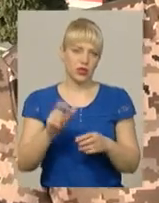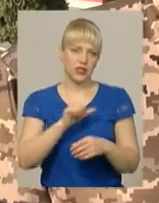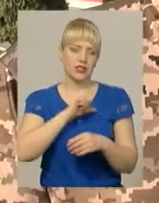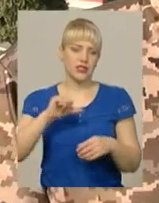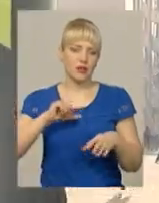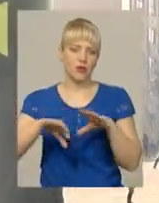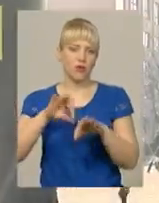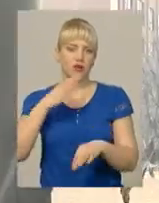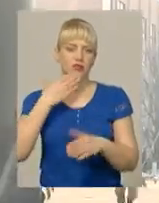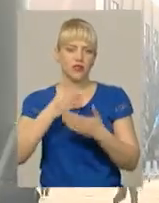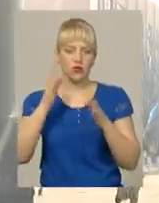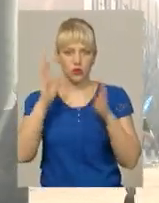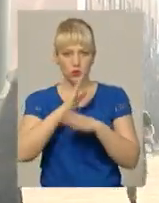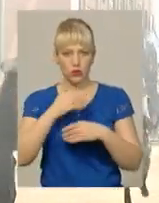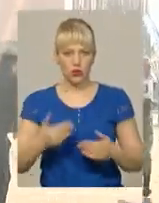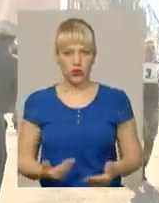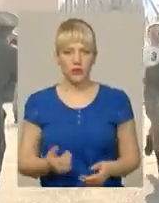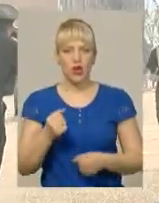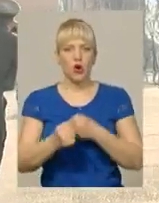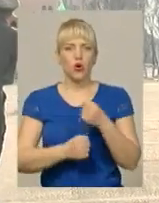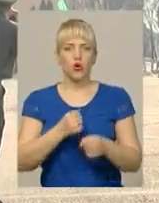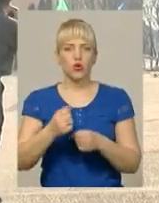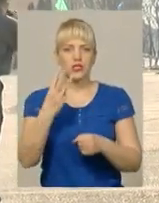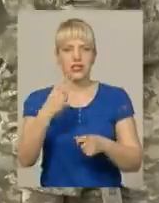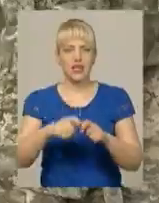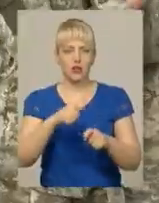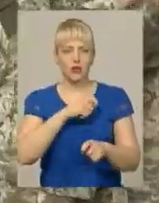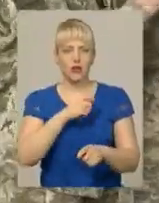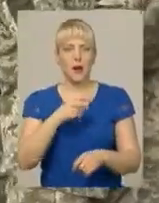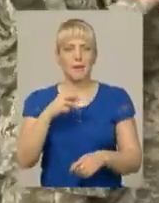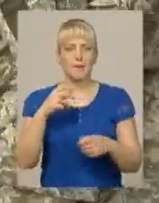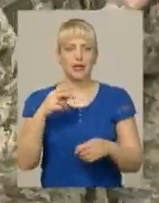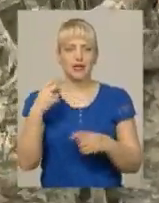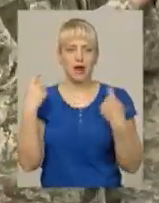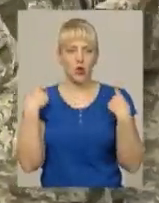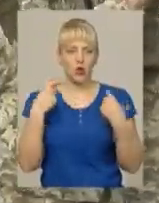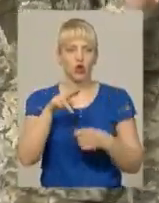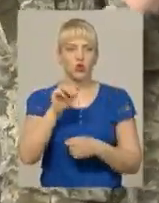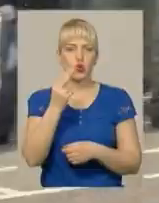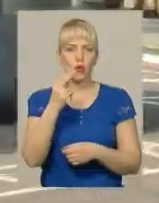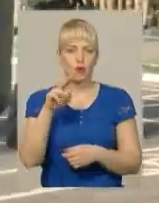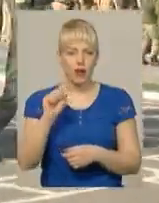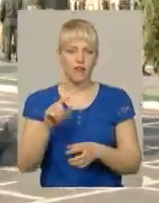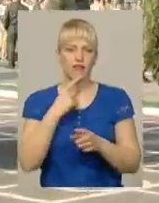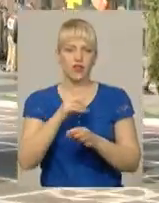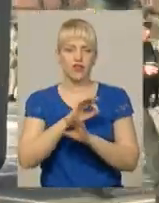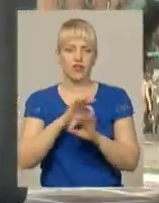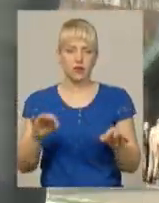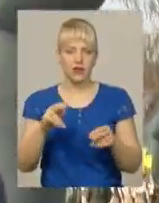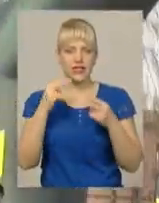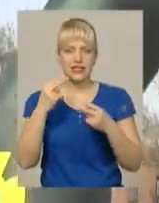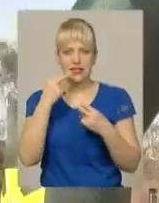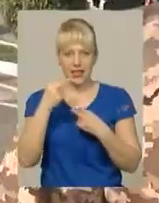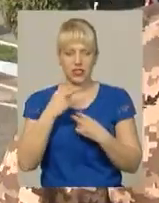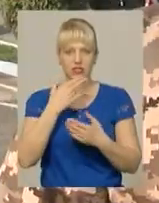обирає свою долю». Крос протяжністю три кілометри майор Оцопа пробіг навідмінно. Офіцер, каже, не сумнівався в високому балі, бо стежить за своєю фізичною